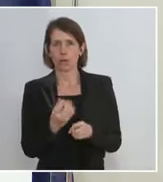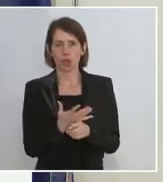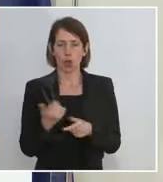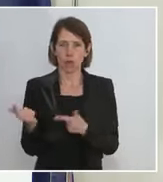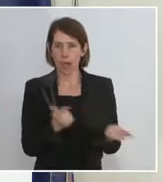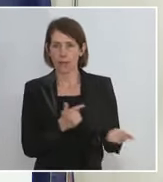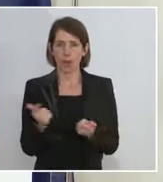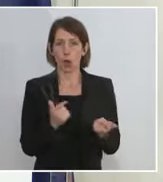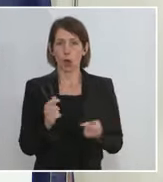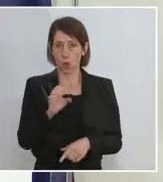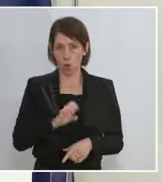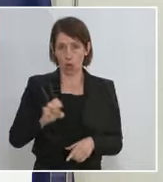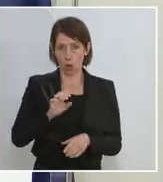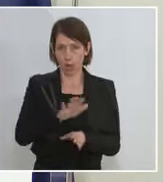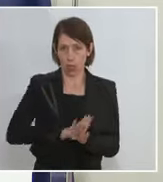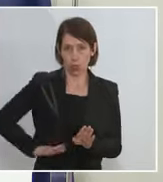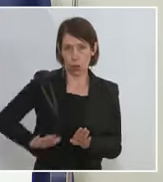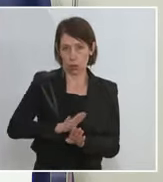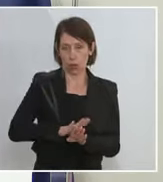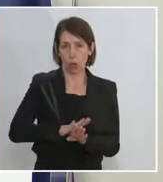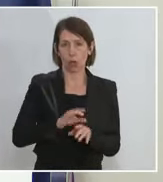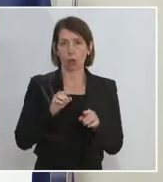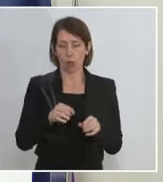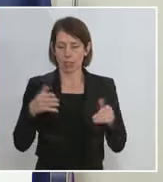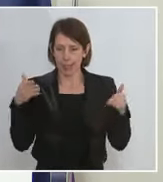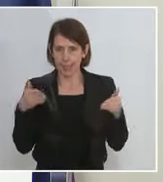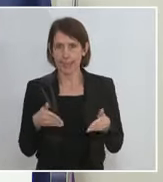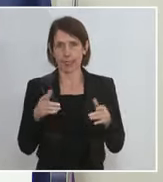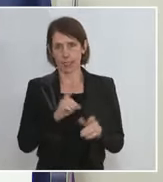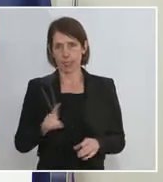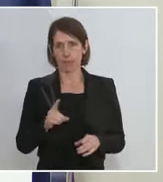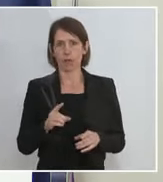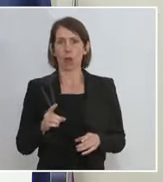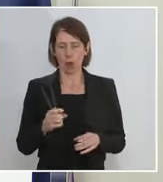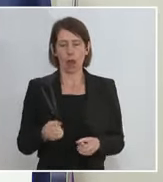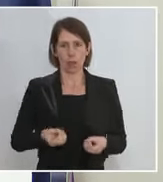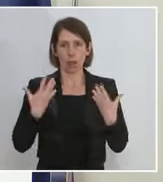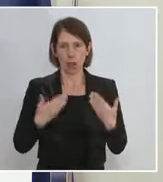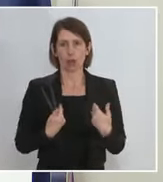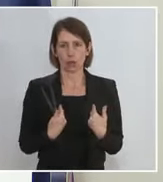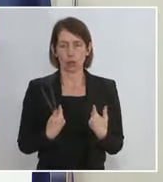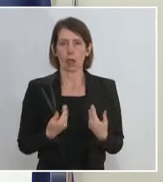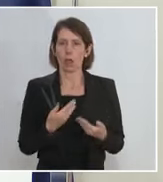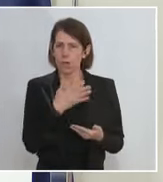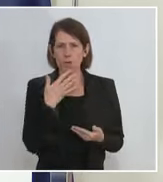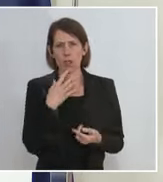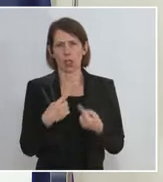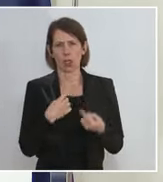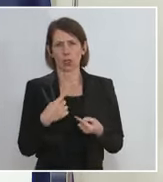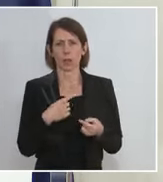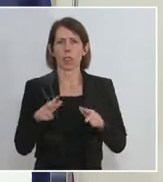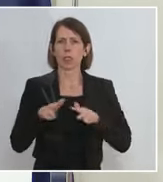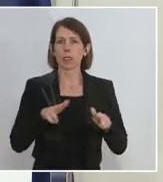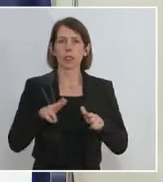innerhalb der Europäischen Union, dass wir hier eine sehr intensive Woche hinter uns haben mit sehr vielen Gesprächen mit anderen Regierungschefs,